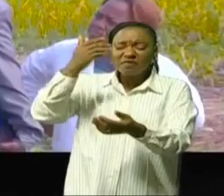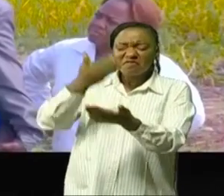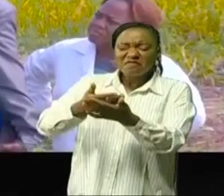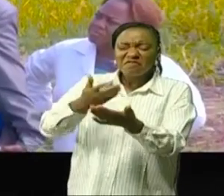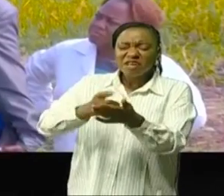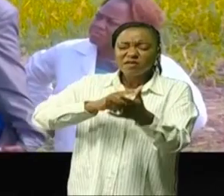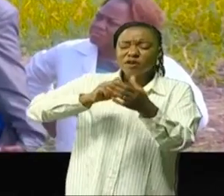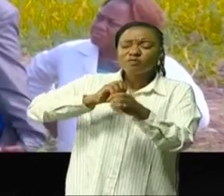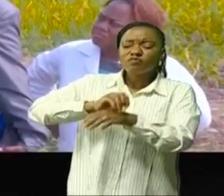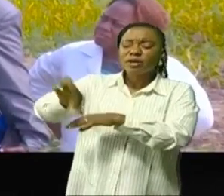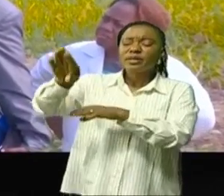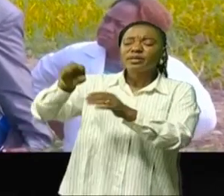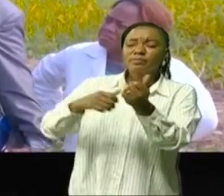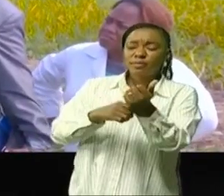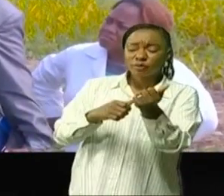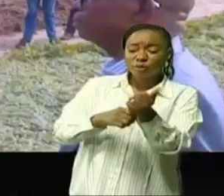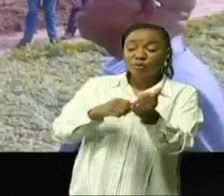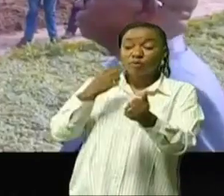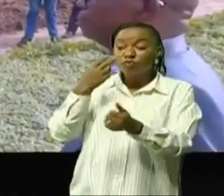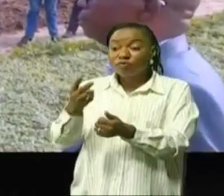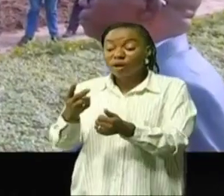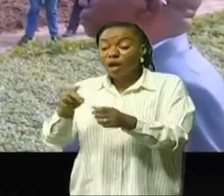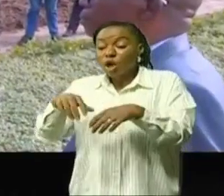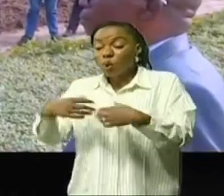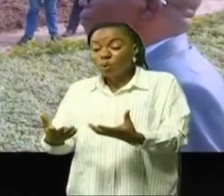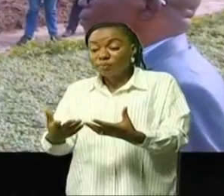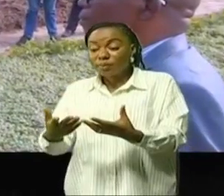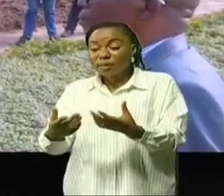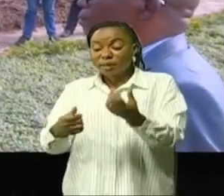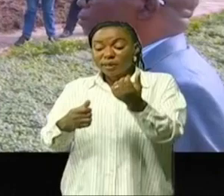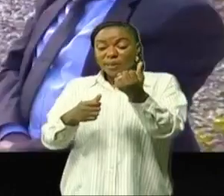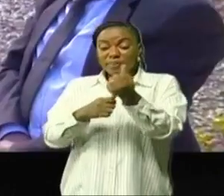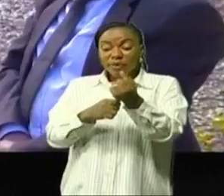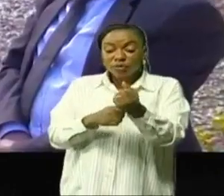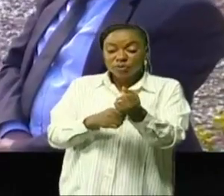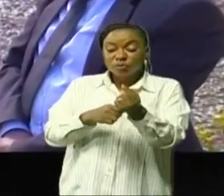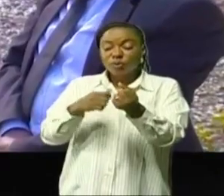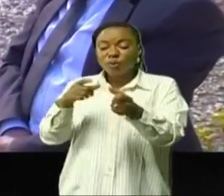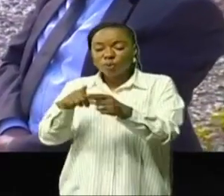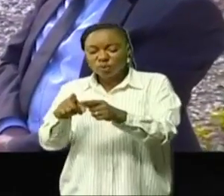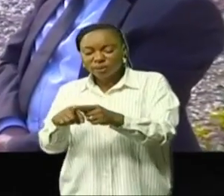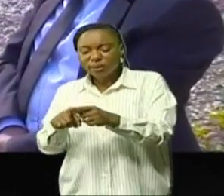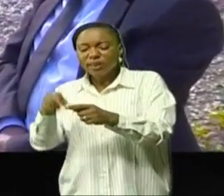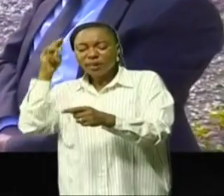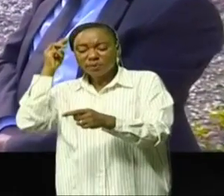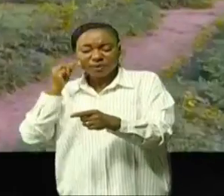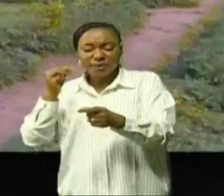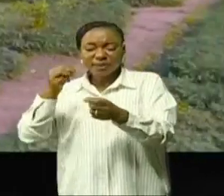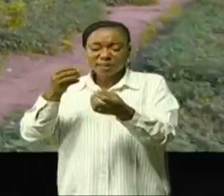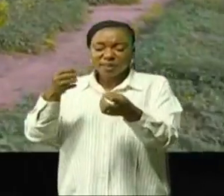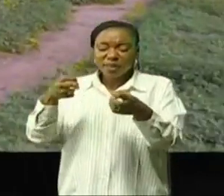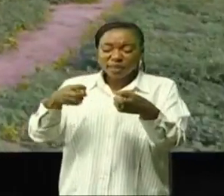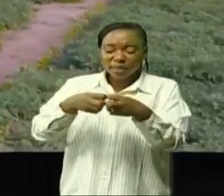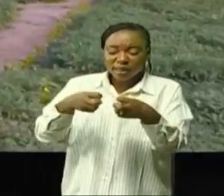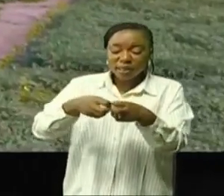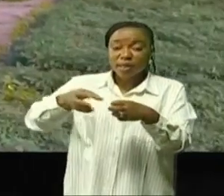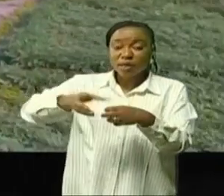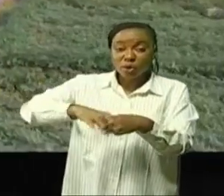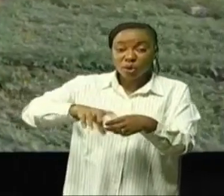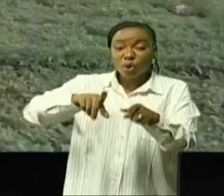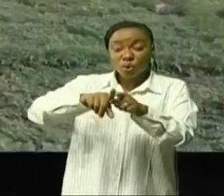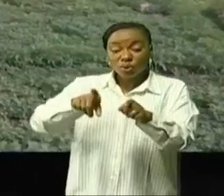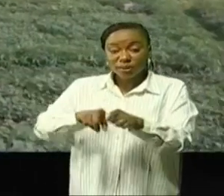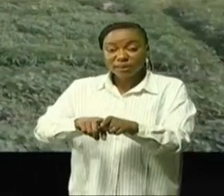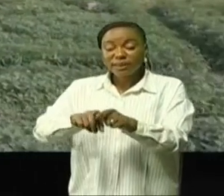mixte constituée d'une délégation de son ministère, du ministère des Ressources Hydrauliques et Électricité et de la régie des eaux. Le service de